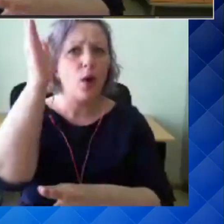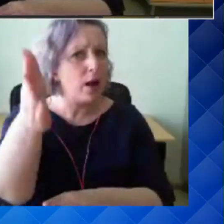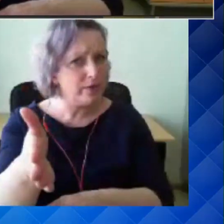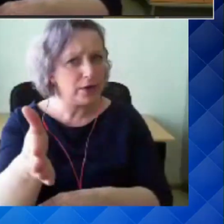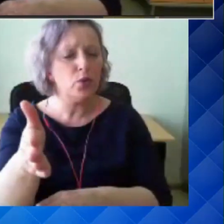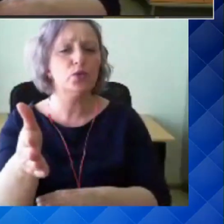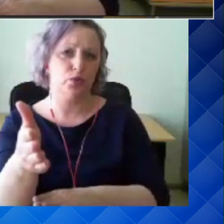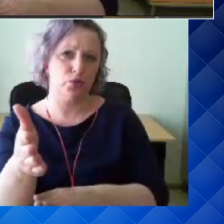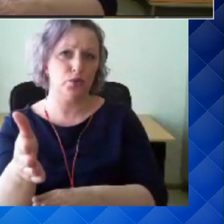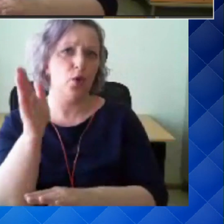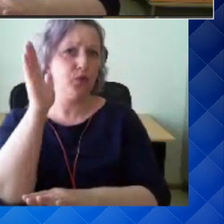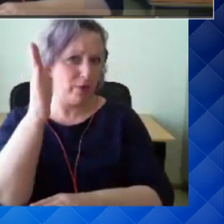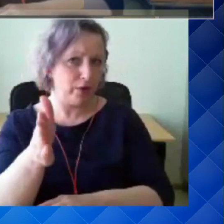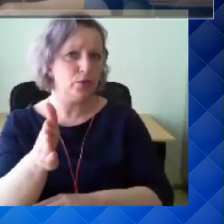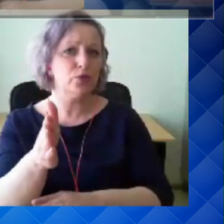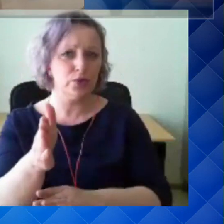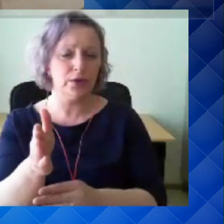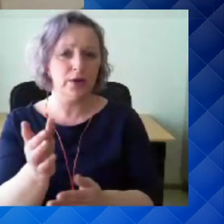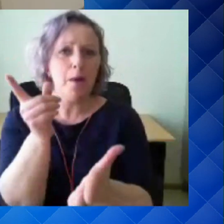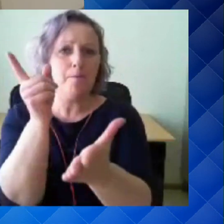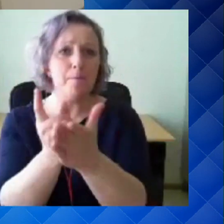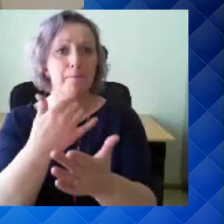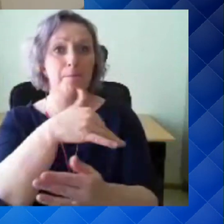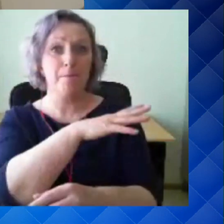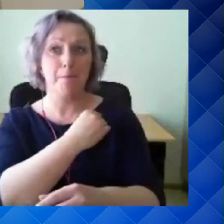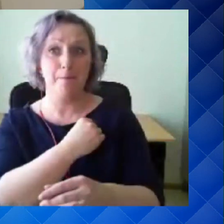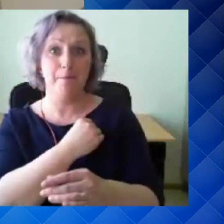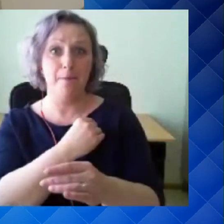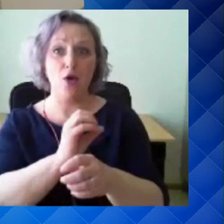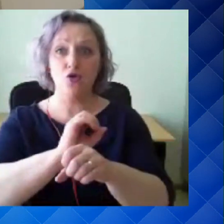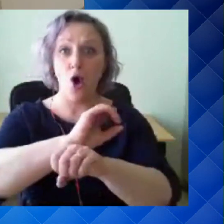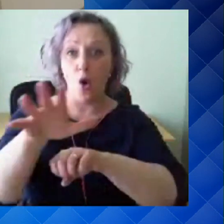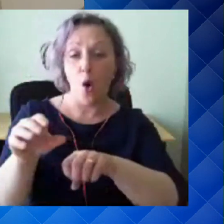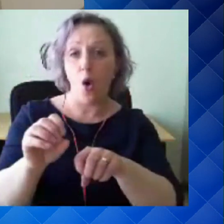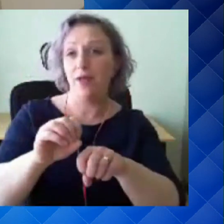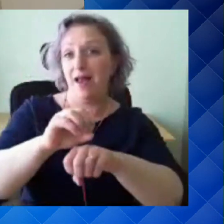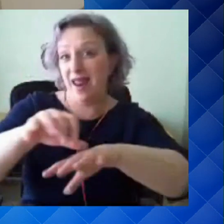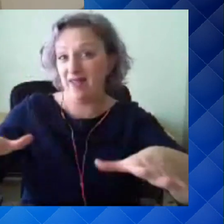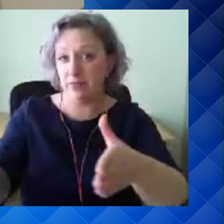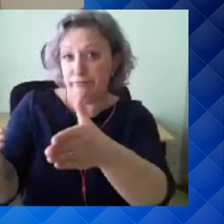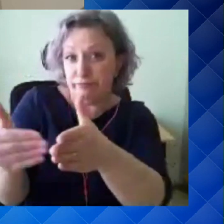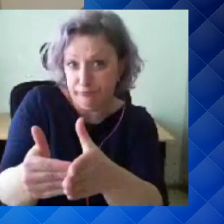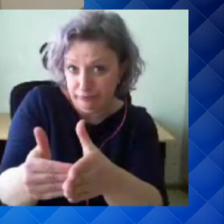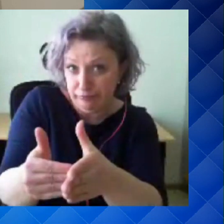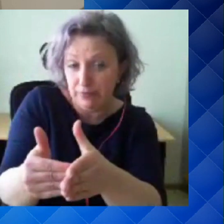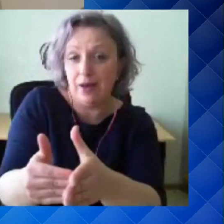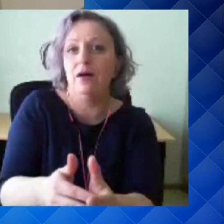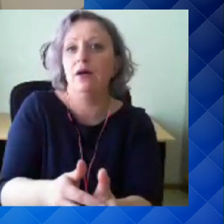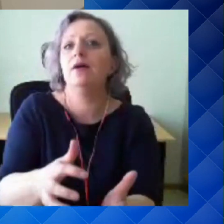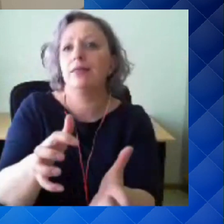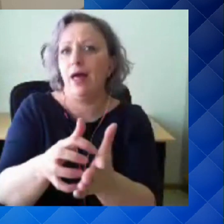peame korona levikut tõkestama, et